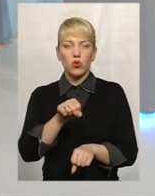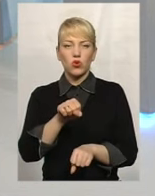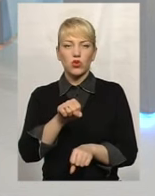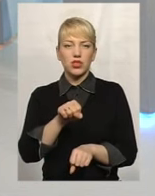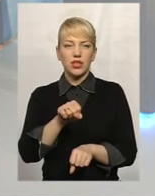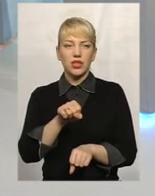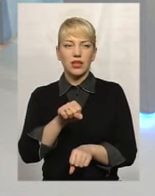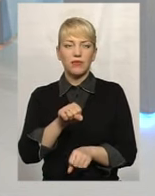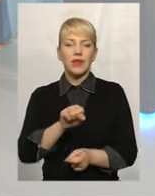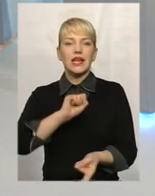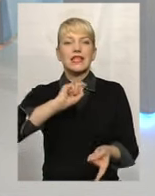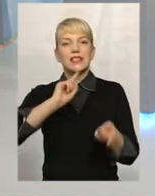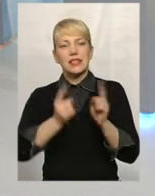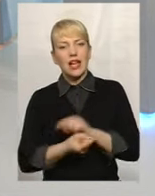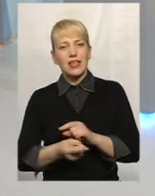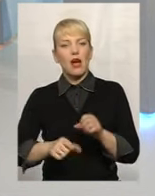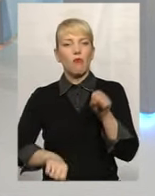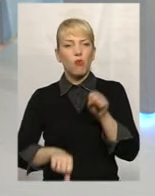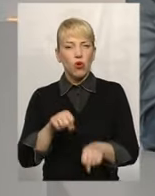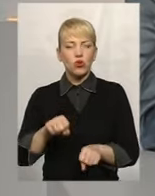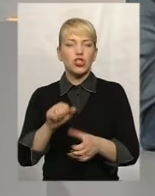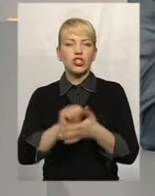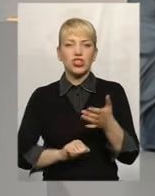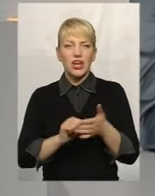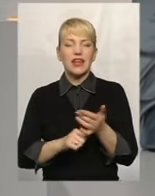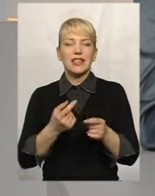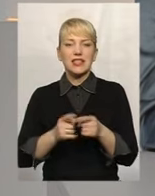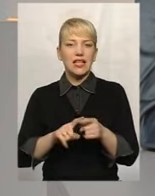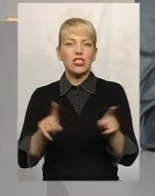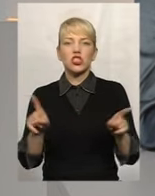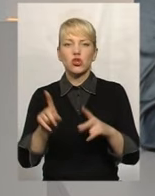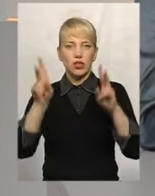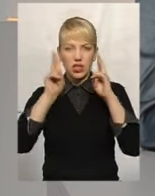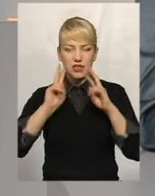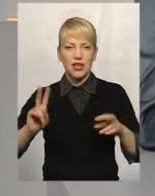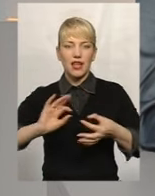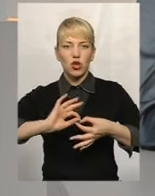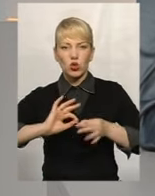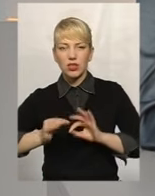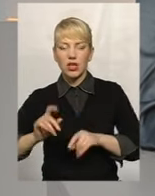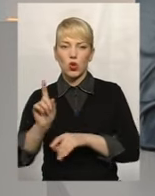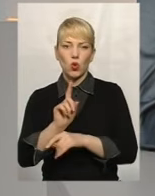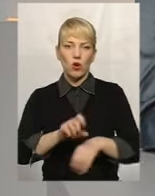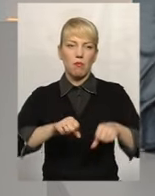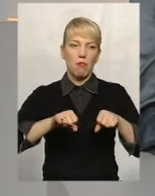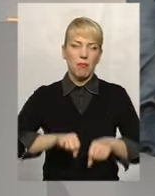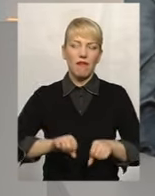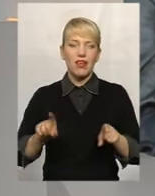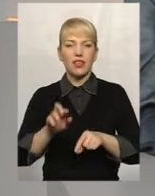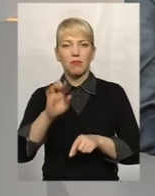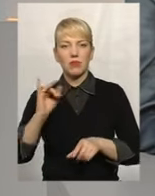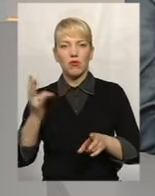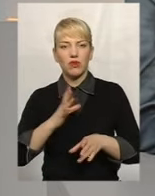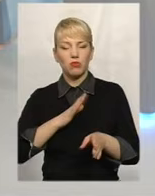порушником через те, що він не знає досконало тих норм і правил, яких мав би